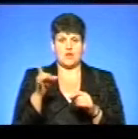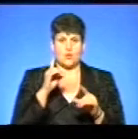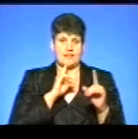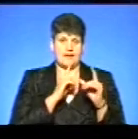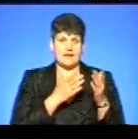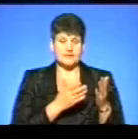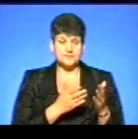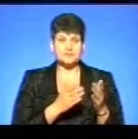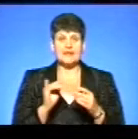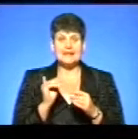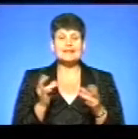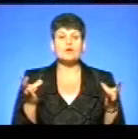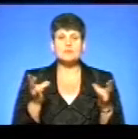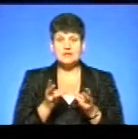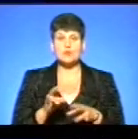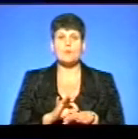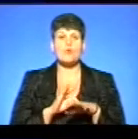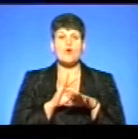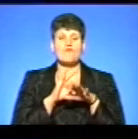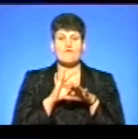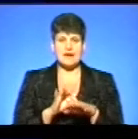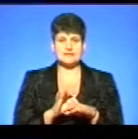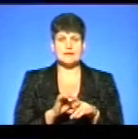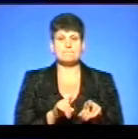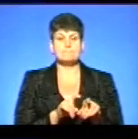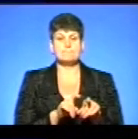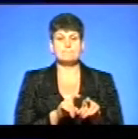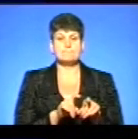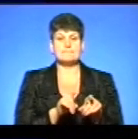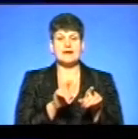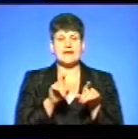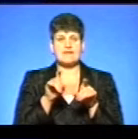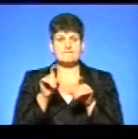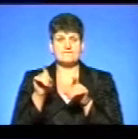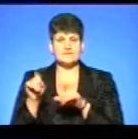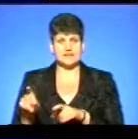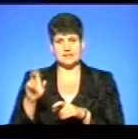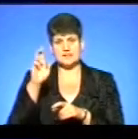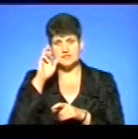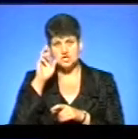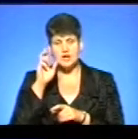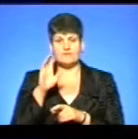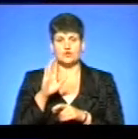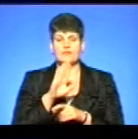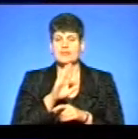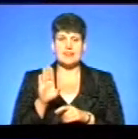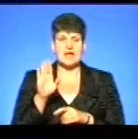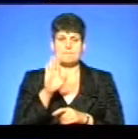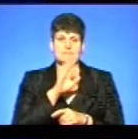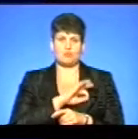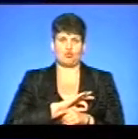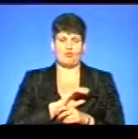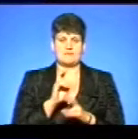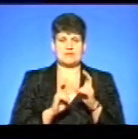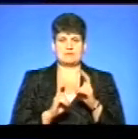І необхідно провести переведення з комунального підприємства в некомуляційне, неприбуткове підприємство.